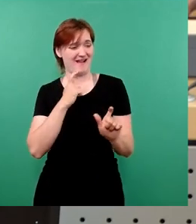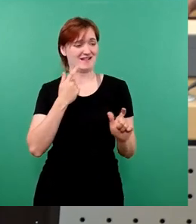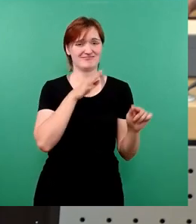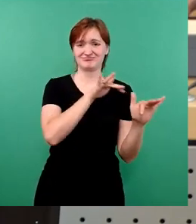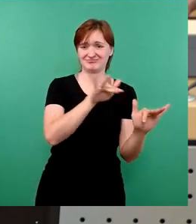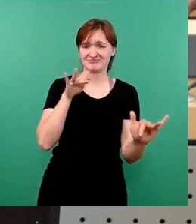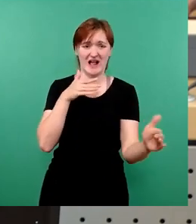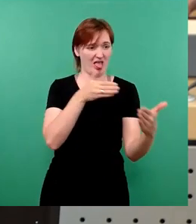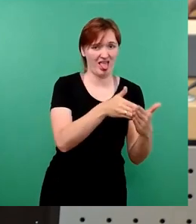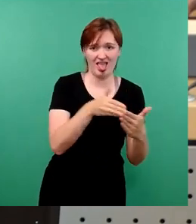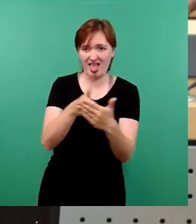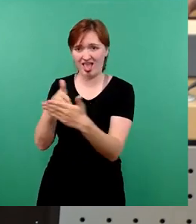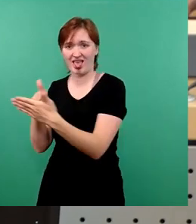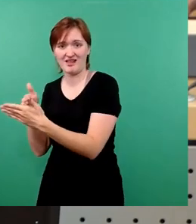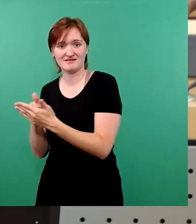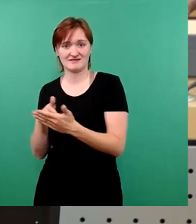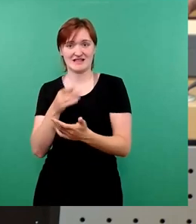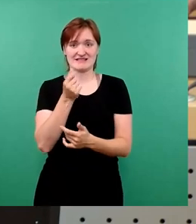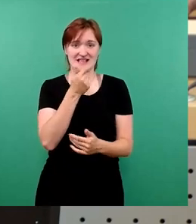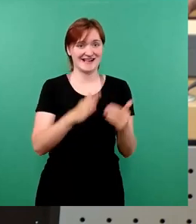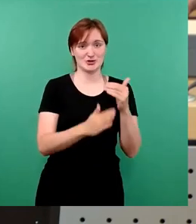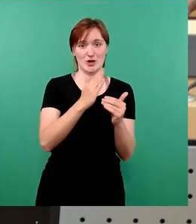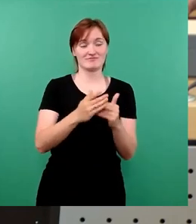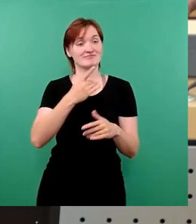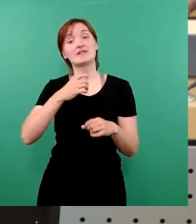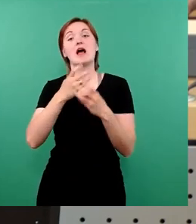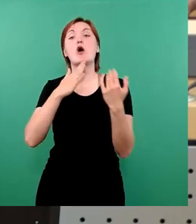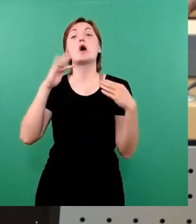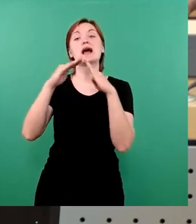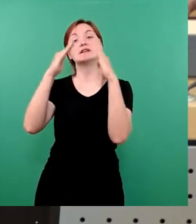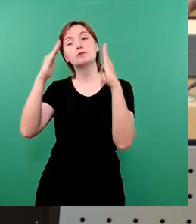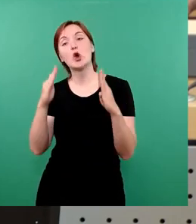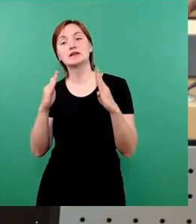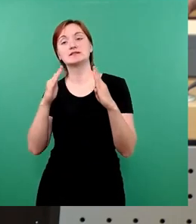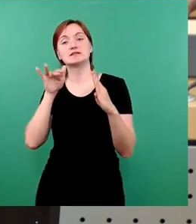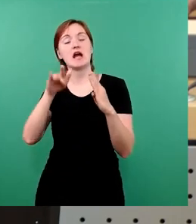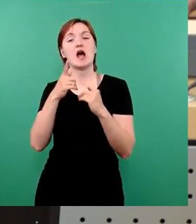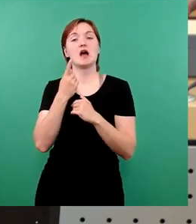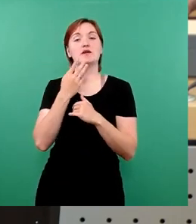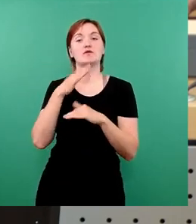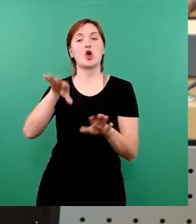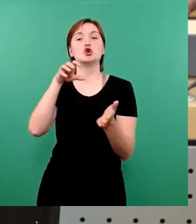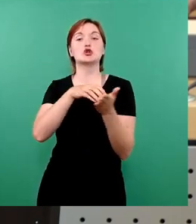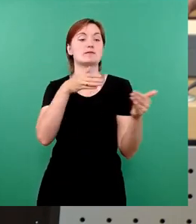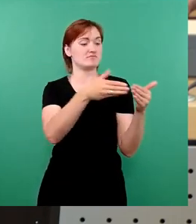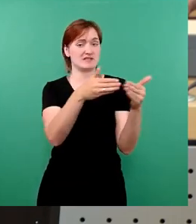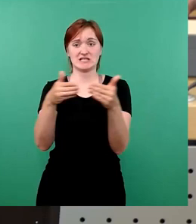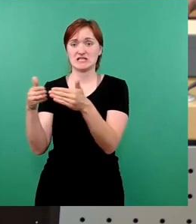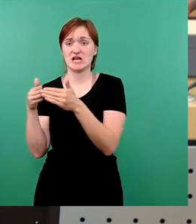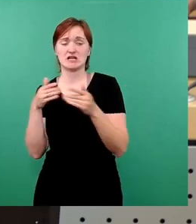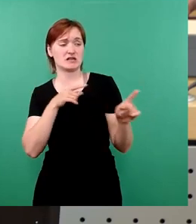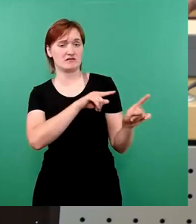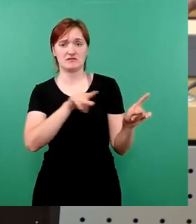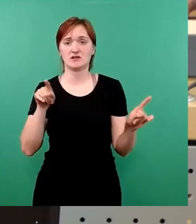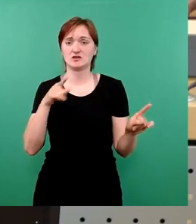Wir sind dafür, ganz explizit, weil sie ohnehin schon gebeutelt sind, diese Budgets der Stadtbezirke jetzt in der vollen Höhe zu